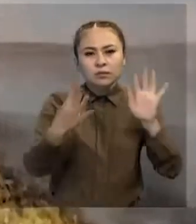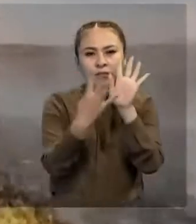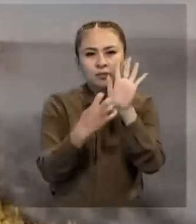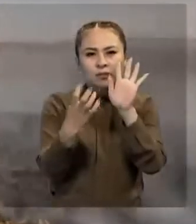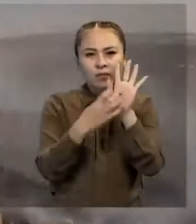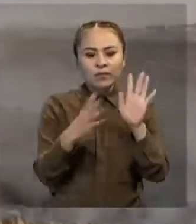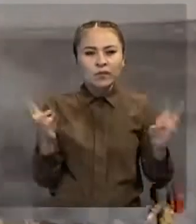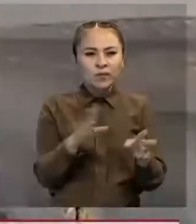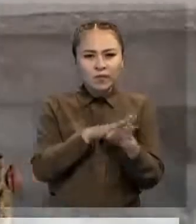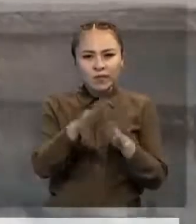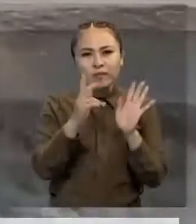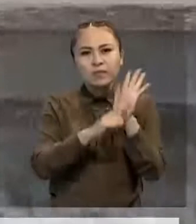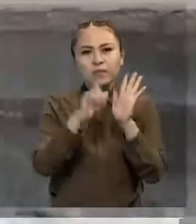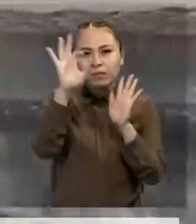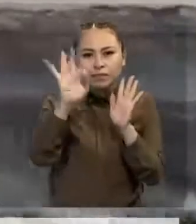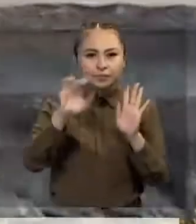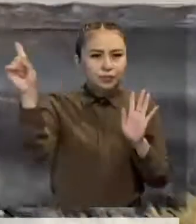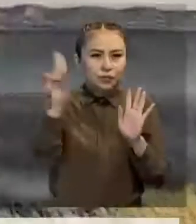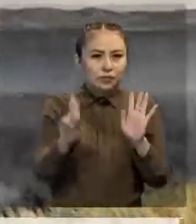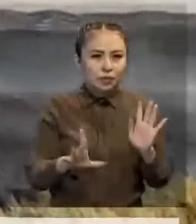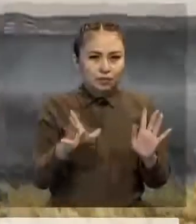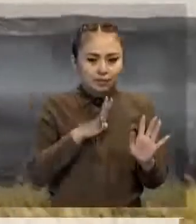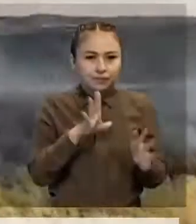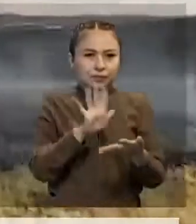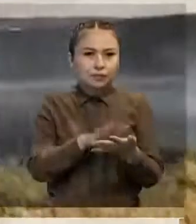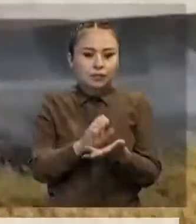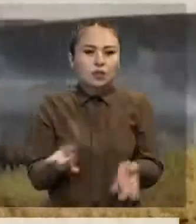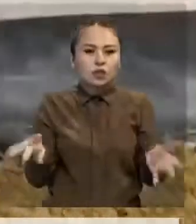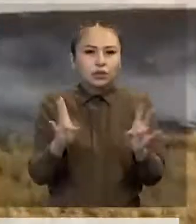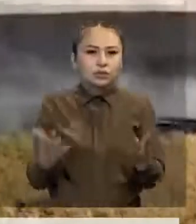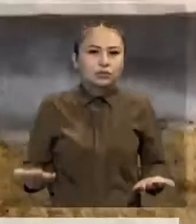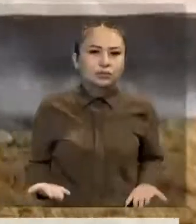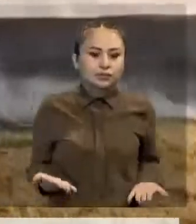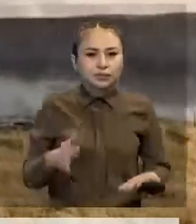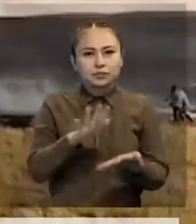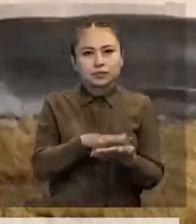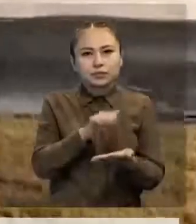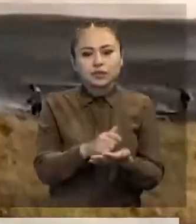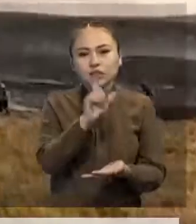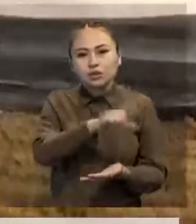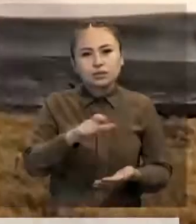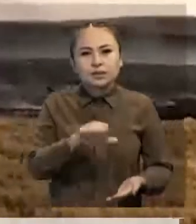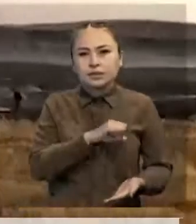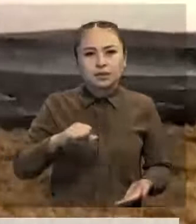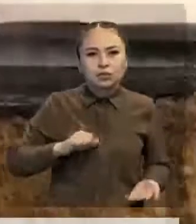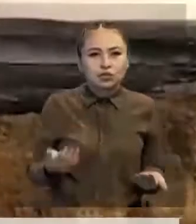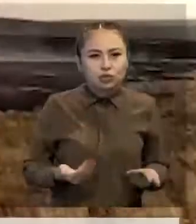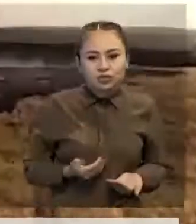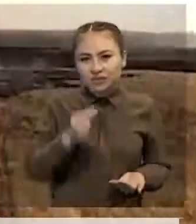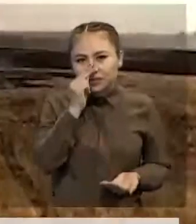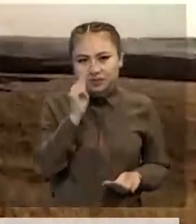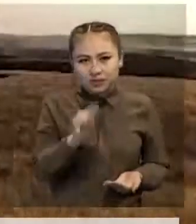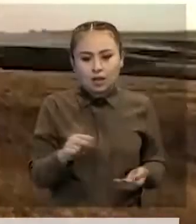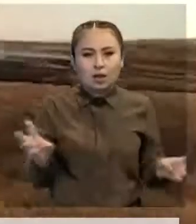қап жаңып кетті. Оның 70%-іне найзаға өтіскен қалғаны тұрғындардың салғырттығы. Қазір өңірдегі бірнеші ауданда өрт